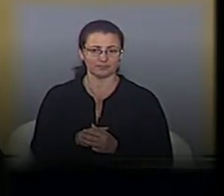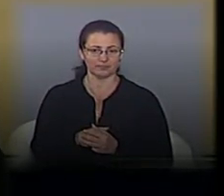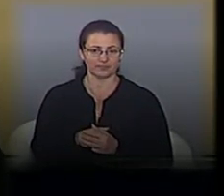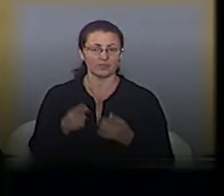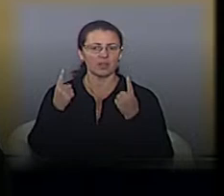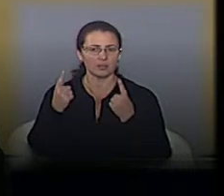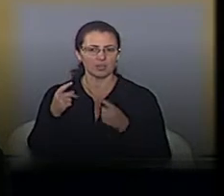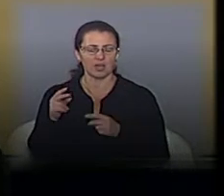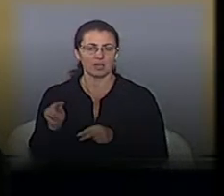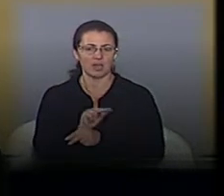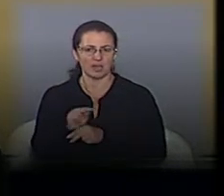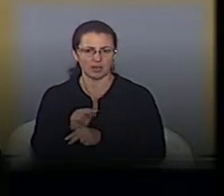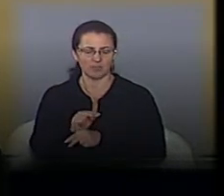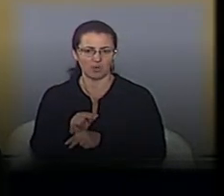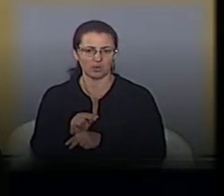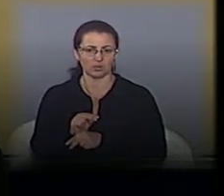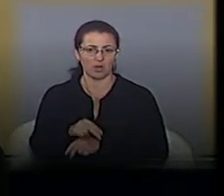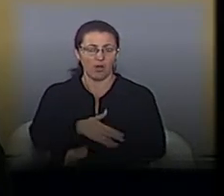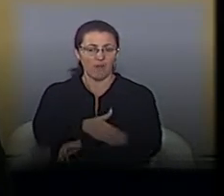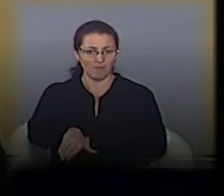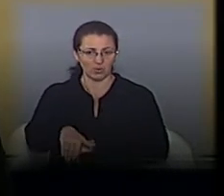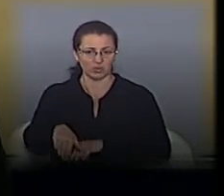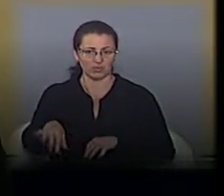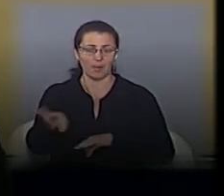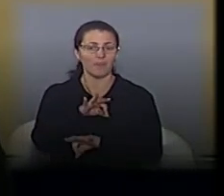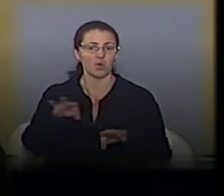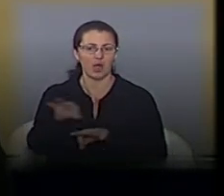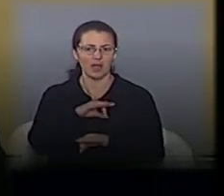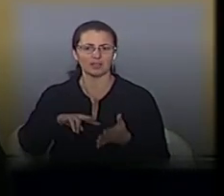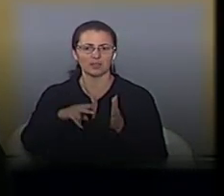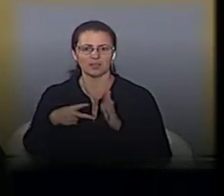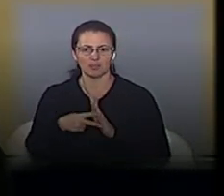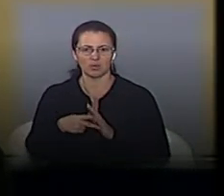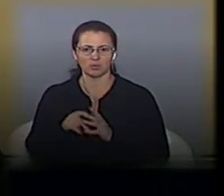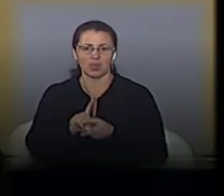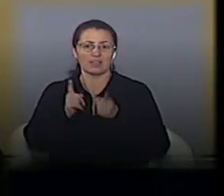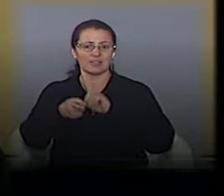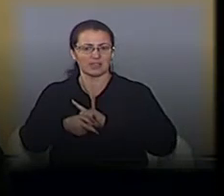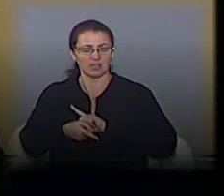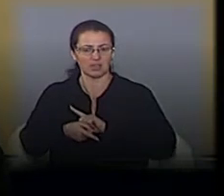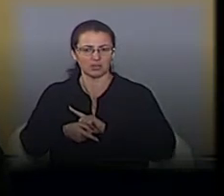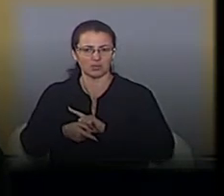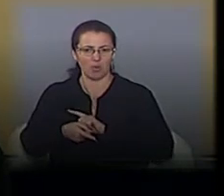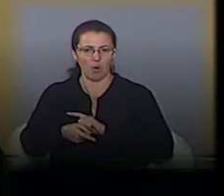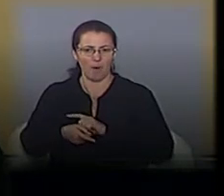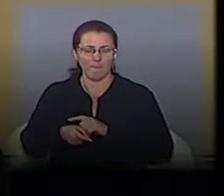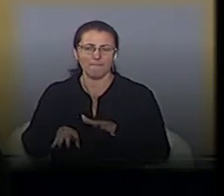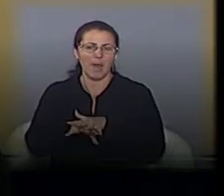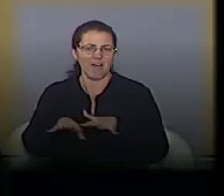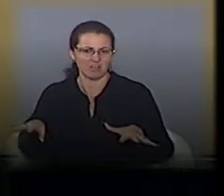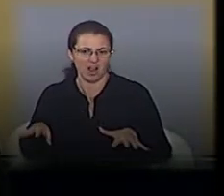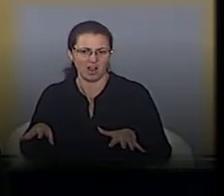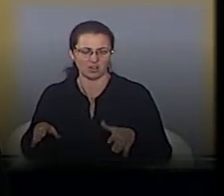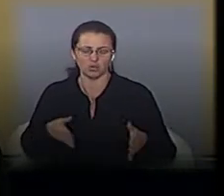Капітальний ремонт чи реконструкція вулиць, де проектами передбачено заміну інженерних мереж, заміну